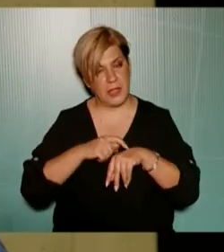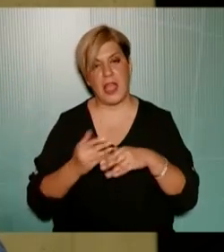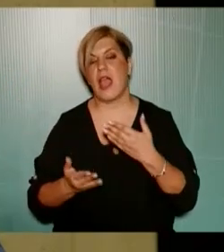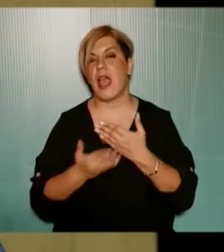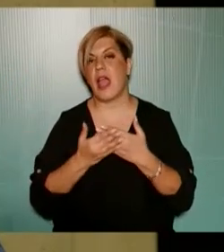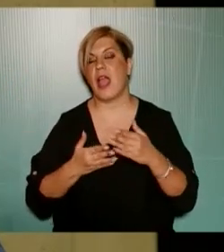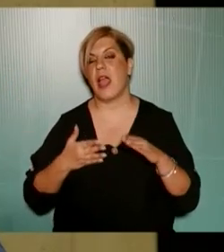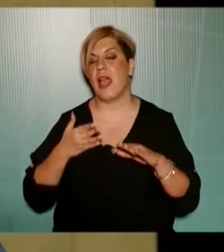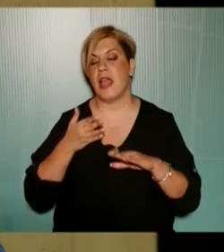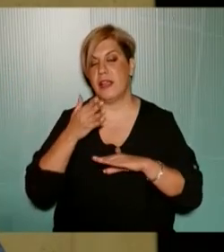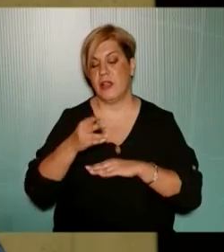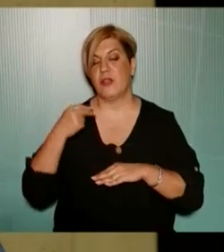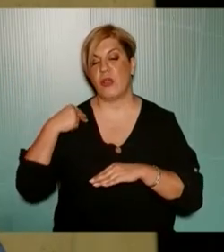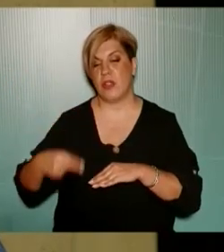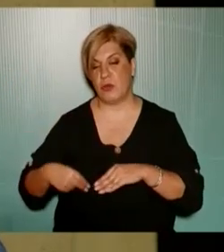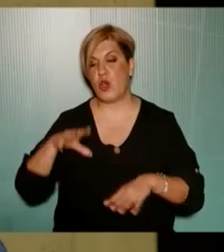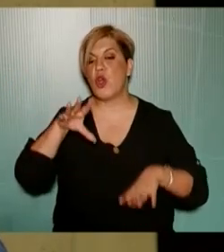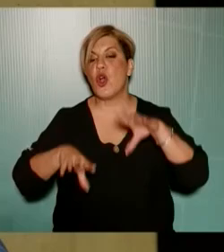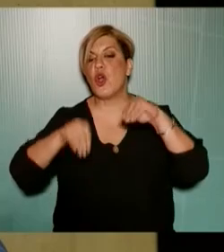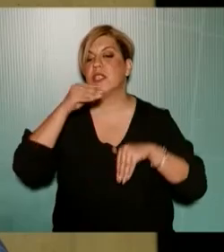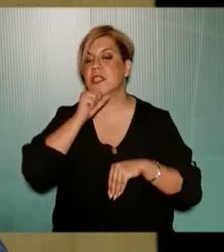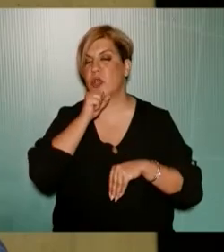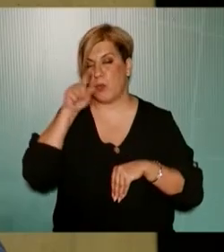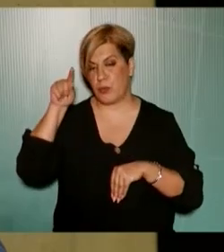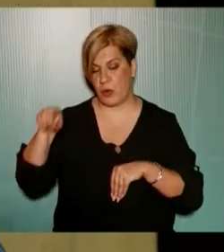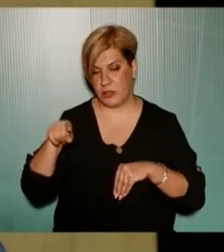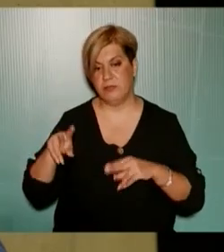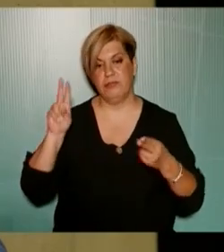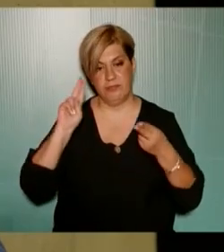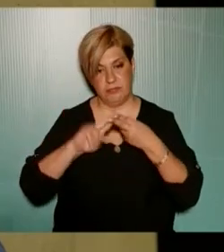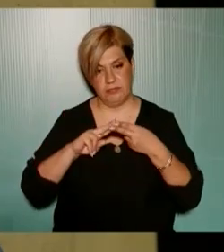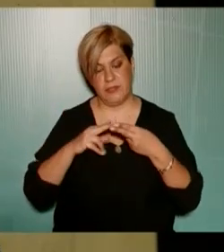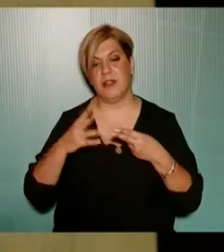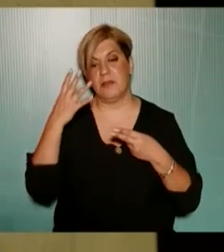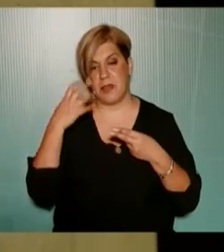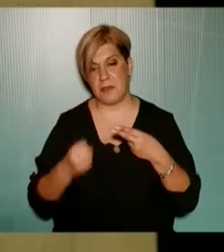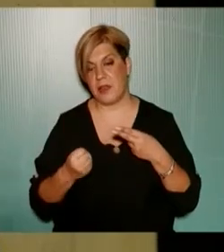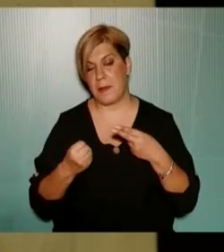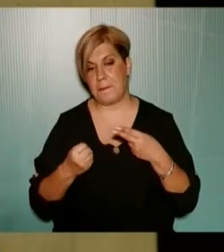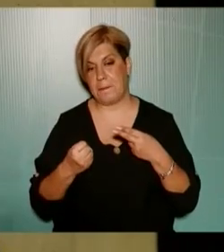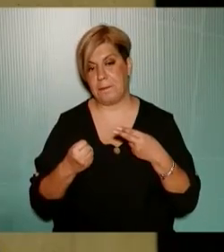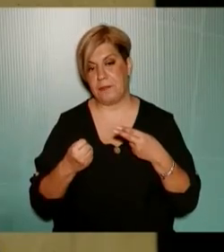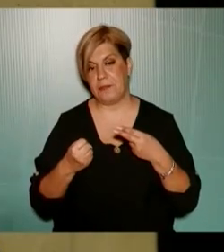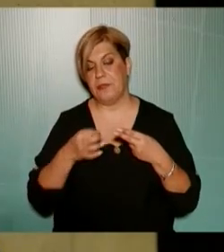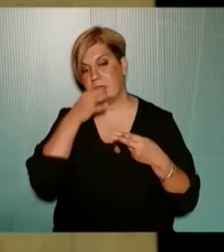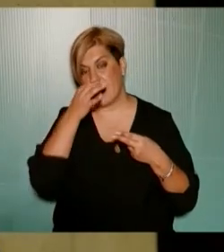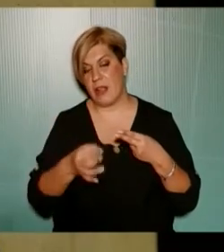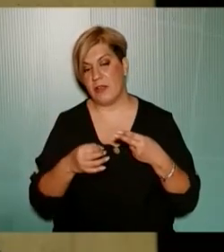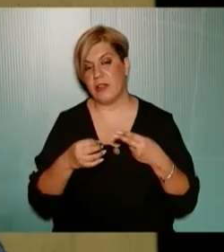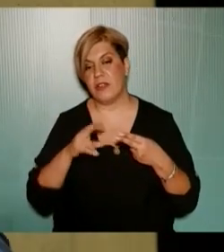με τον Δήμαρχο Κωνσταντινούπολης με τον οποίο υπήρξε μία θα έλεγα